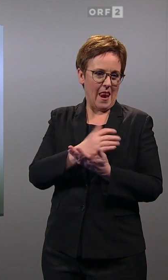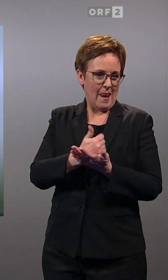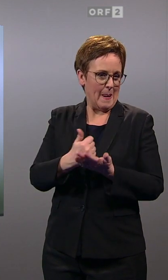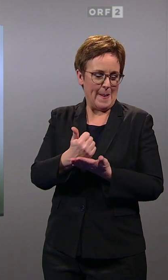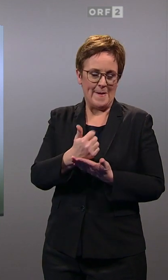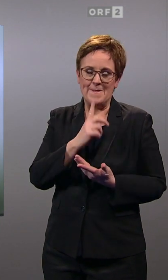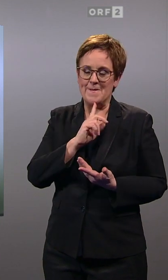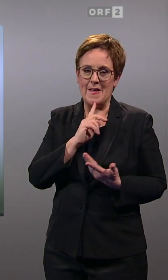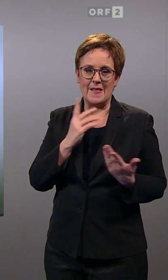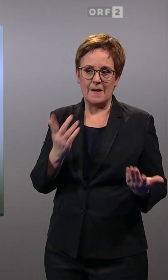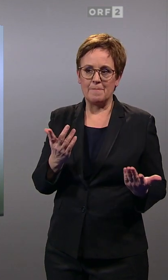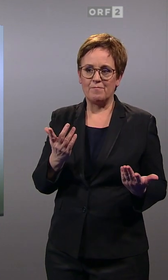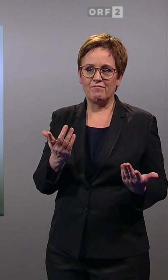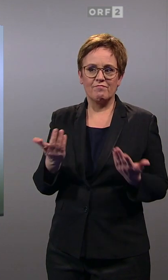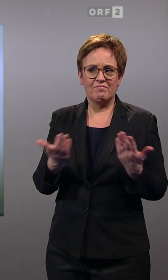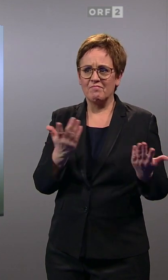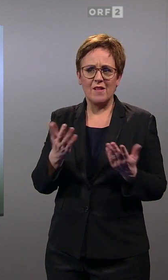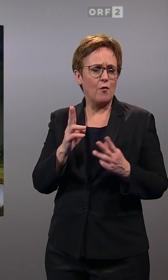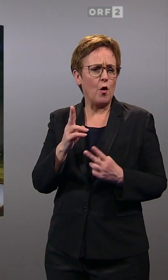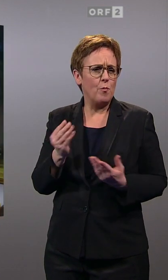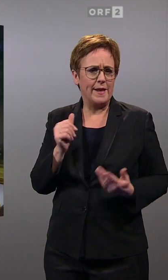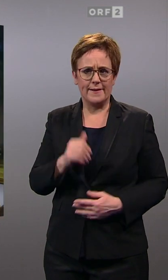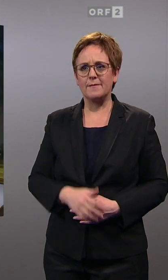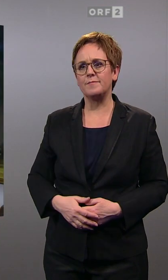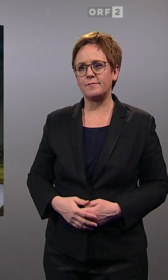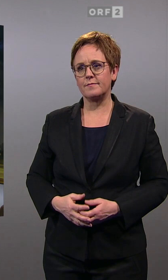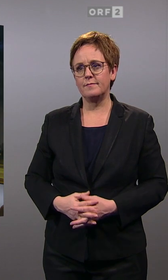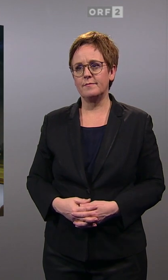haben zu können. Warum nicht, Katharina?